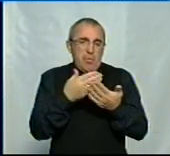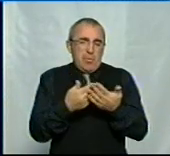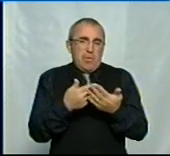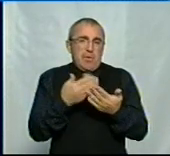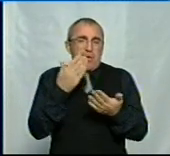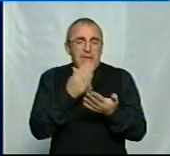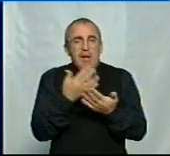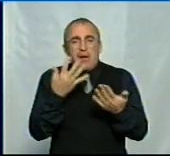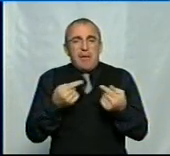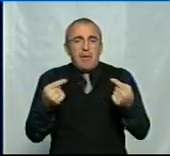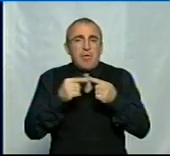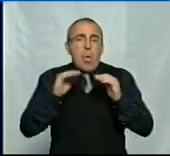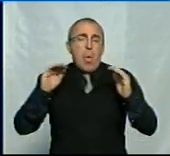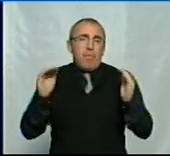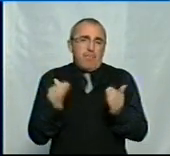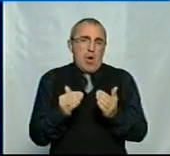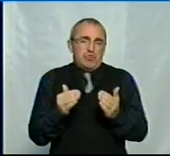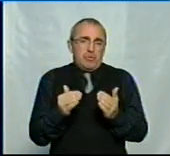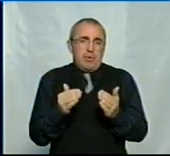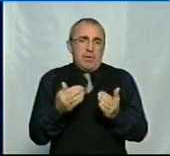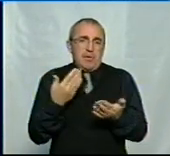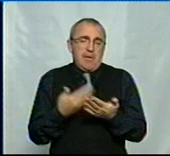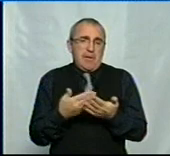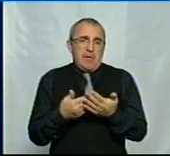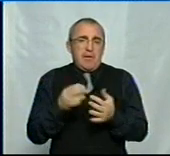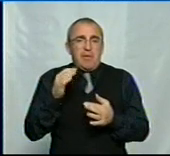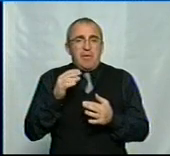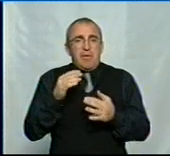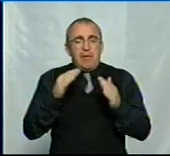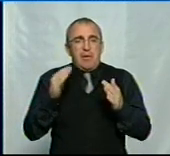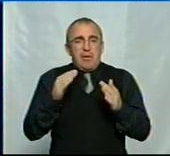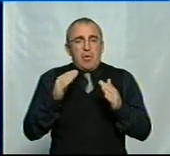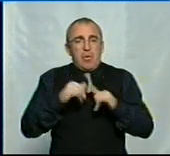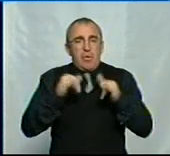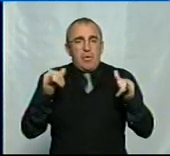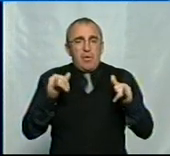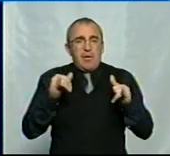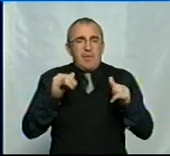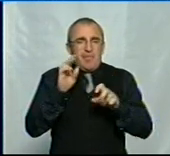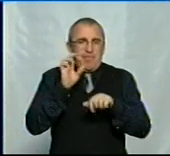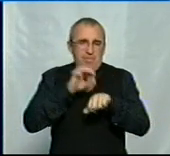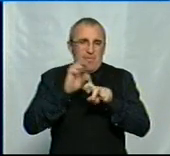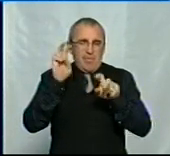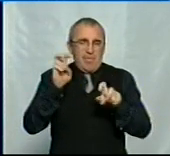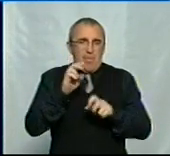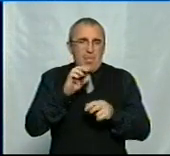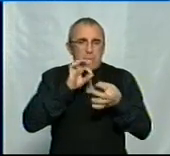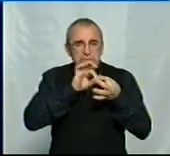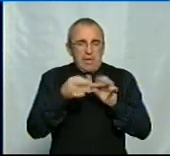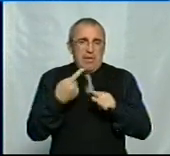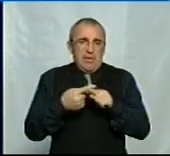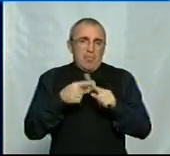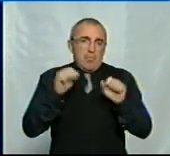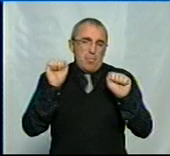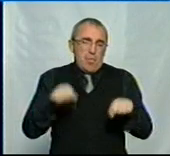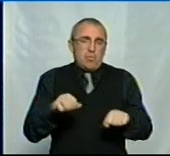Є якісь певні обмеження. Наприклад, розвиток синдрому Гієна-Барет. Це ускладнення такі, які